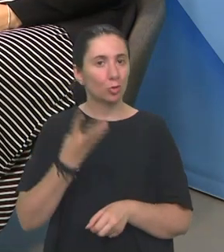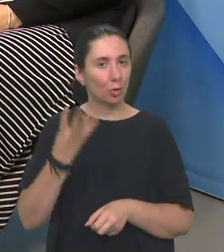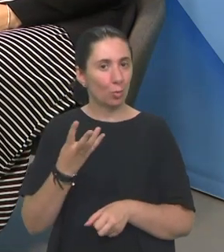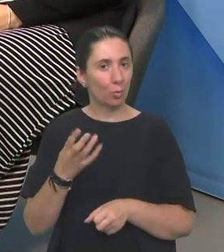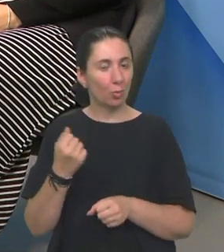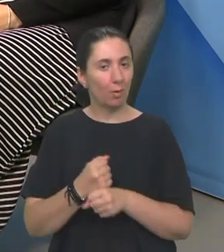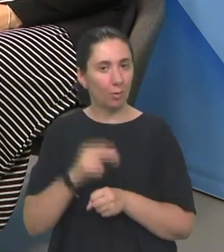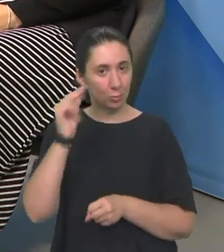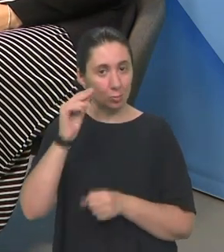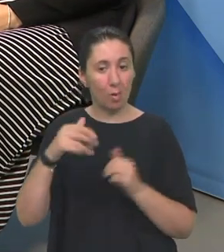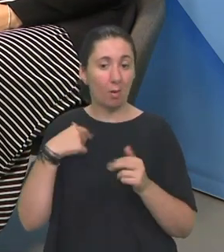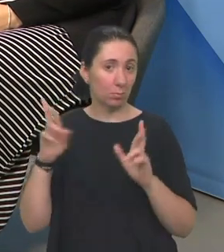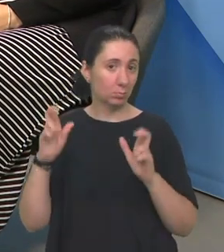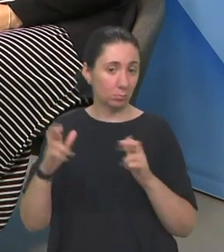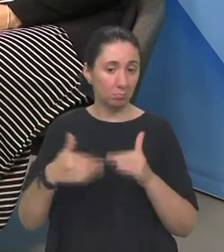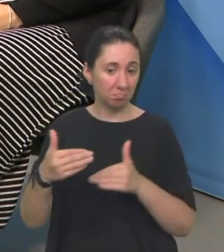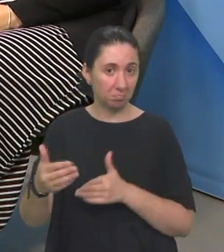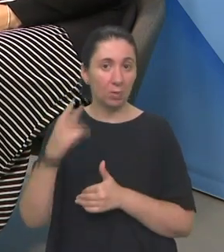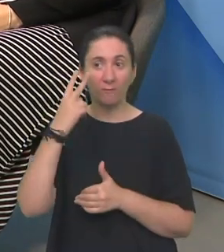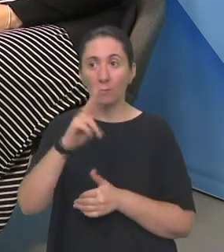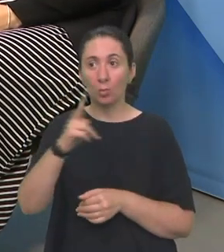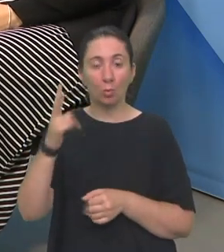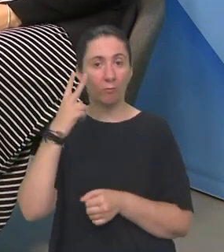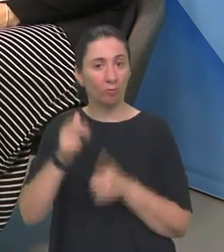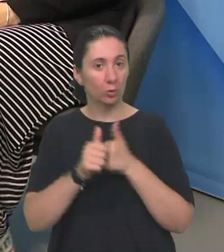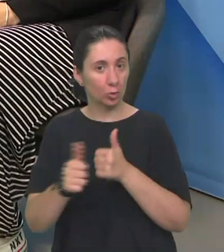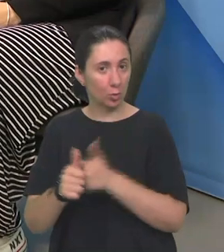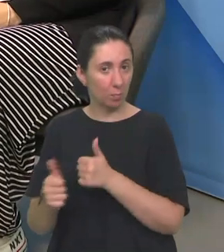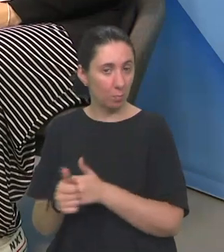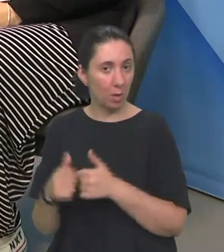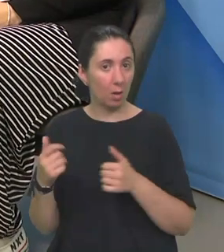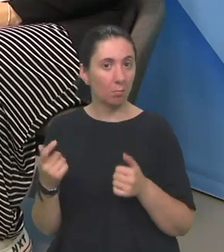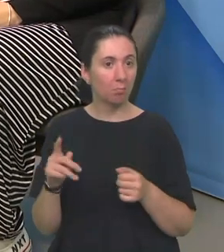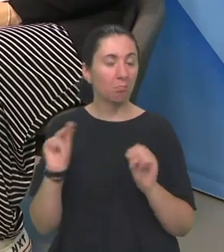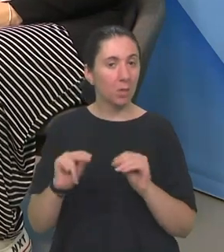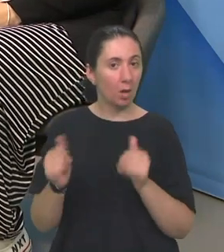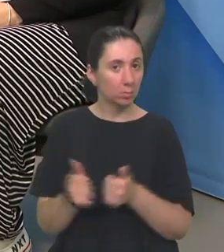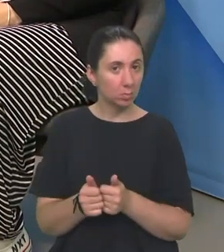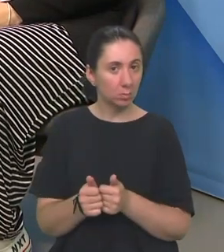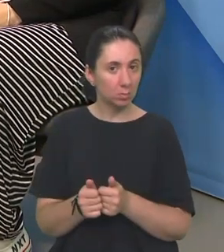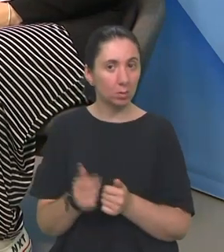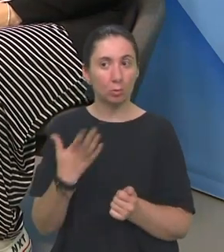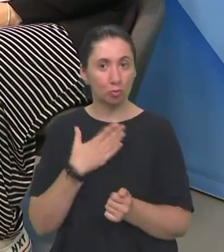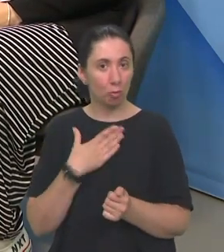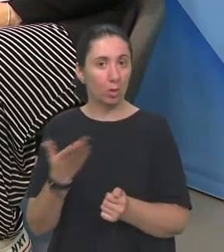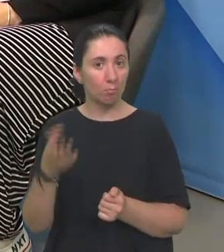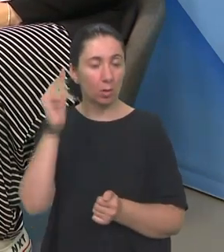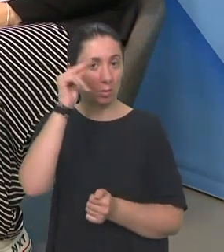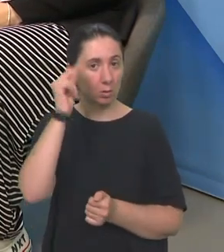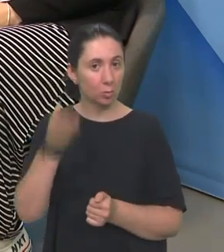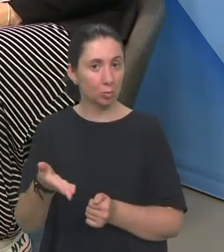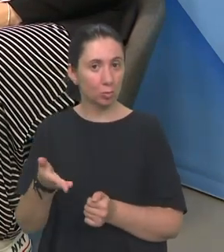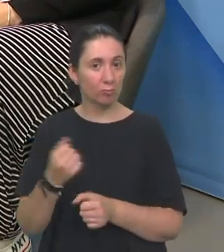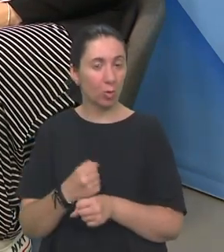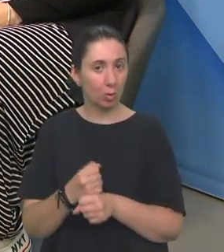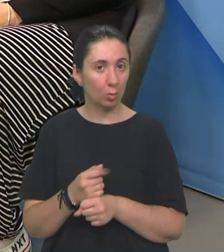se nadam sada nakon nekog vremena Kad će i druge vidjeće pratiteljice Ili asistenti Već imati to iskustvo